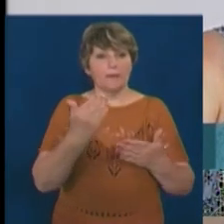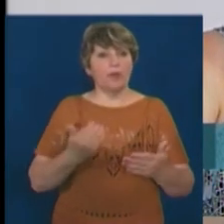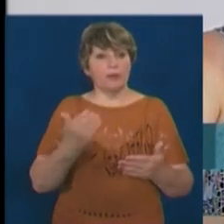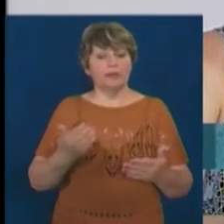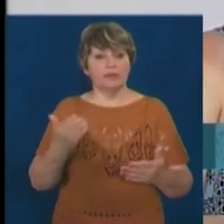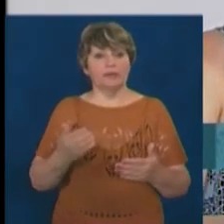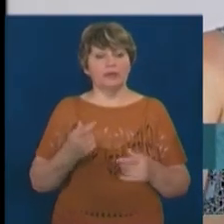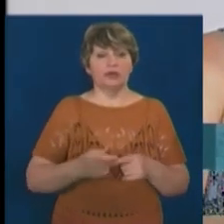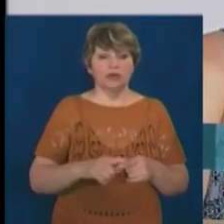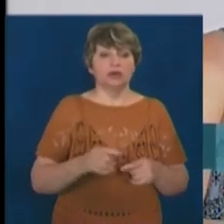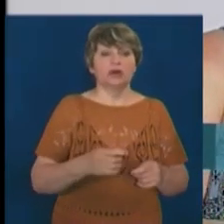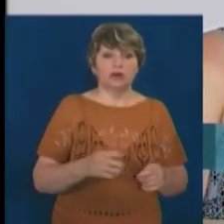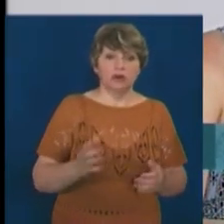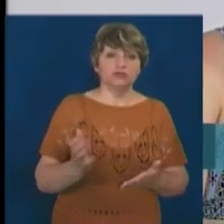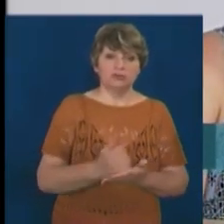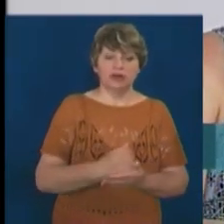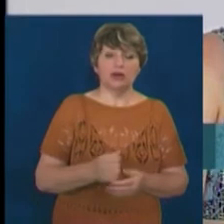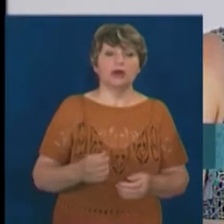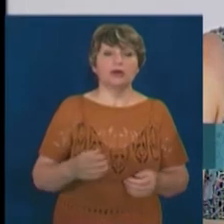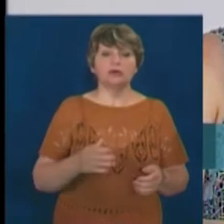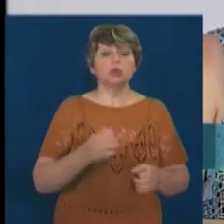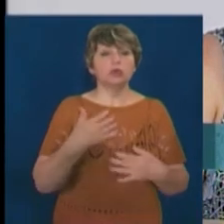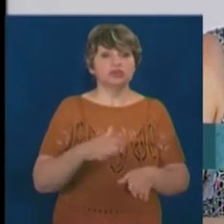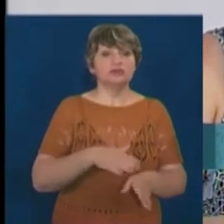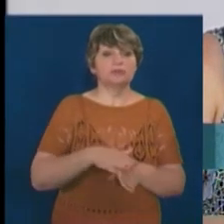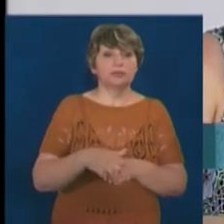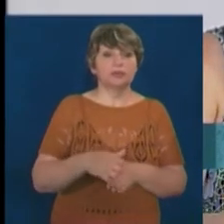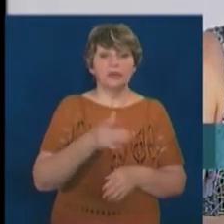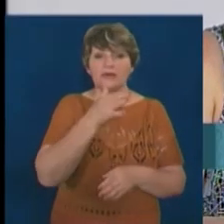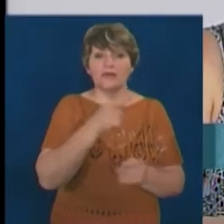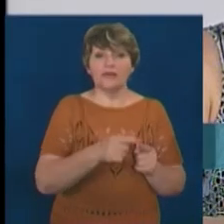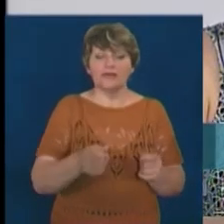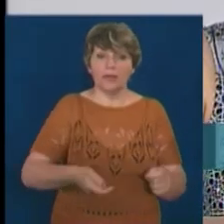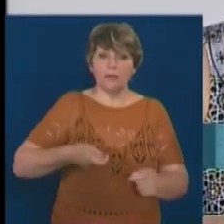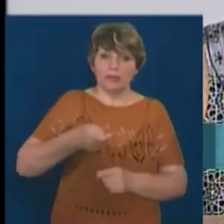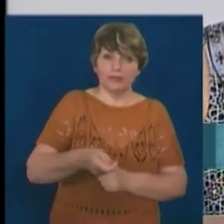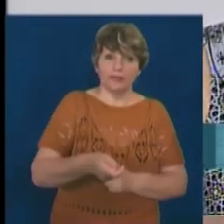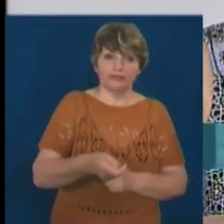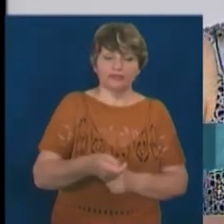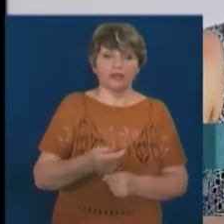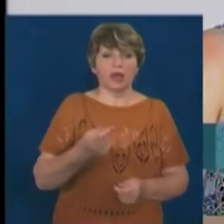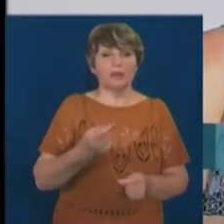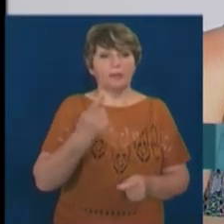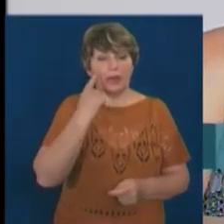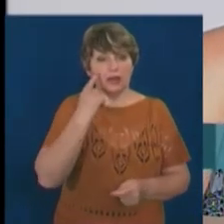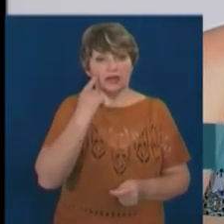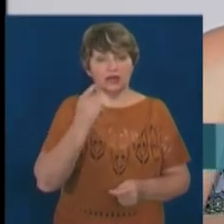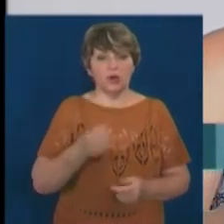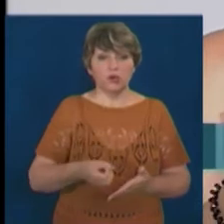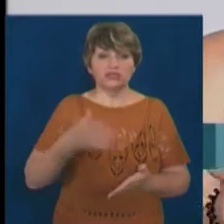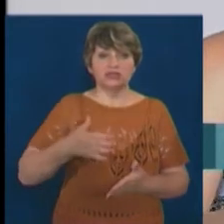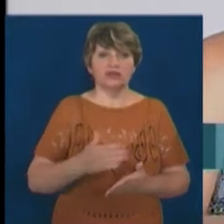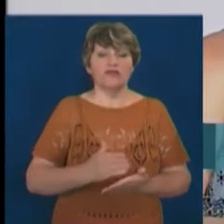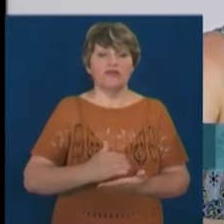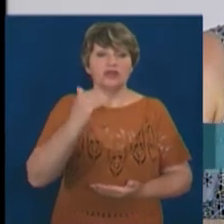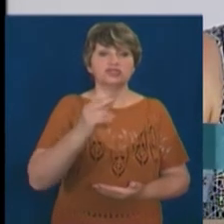підготовки вона вже зробила на момент подання заявки. Тобто, перші кроки по проєкту оцінюються вище, ніж просто ідея, яку я